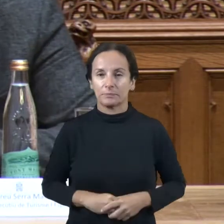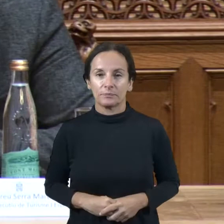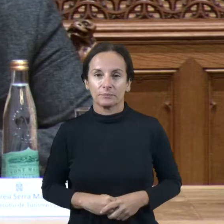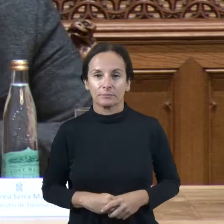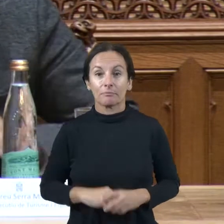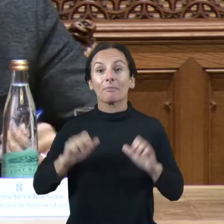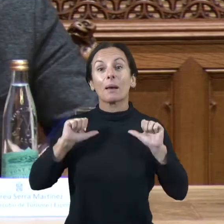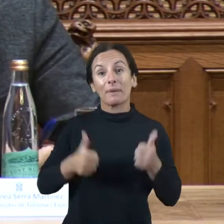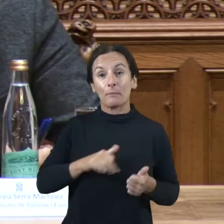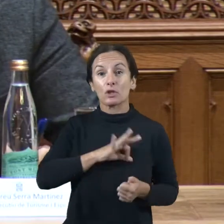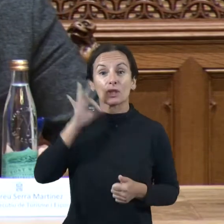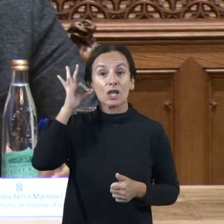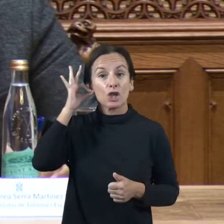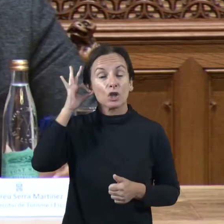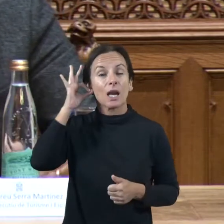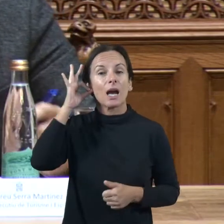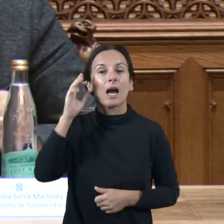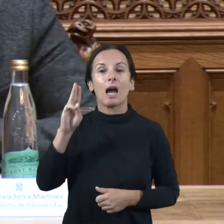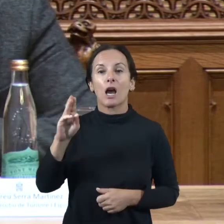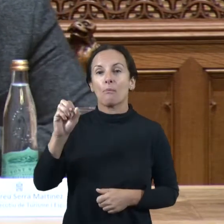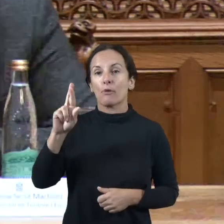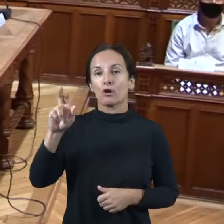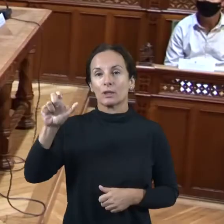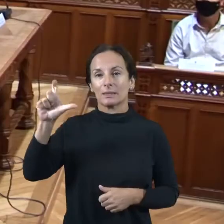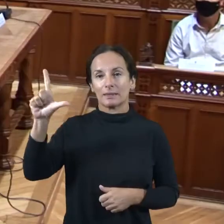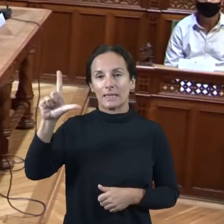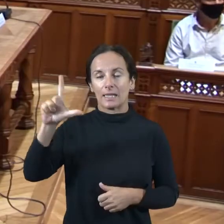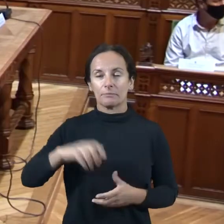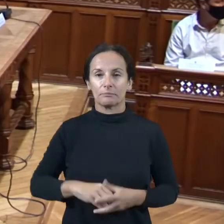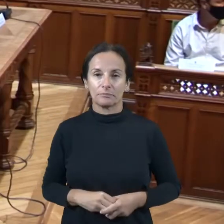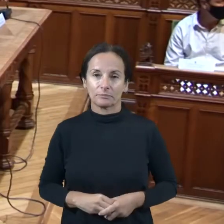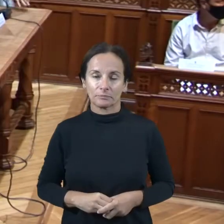Començarem la senyora Margalida Porta i Sastre, com a visió de